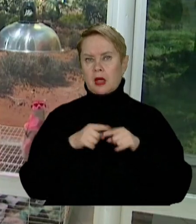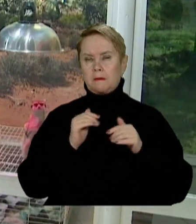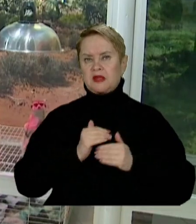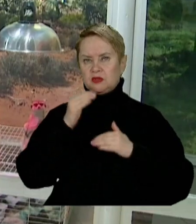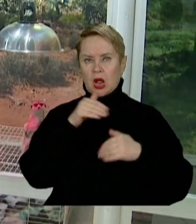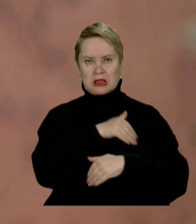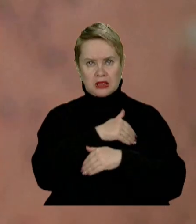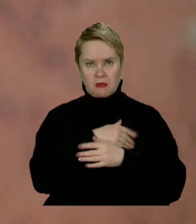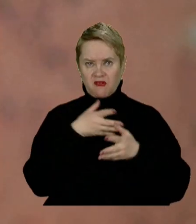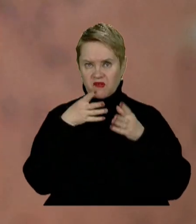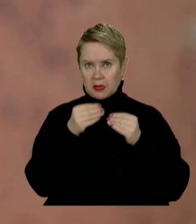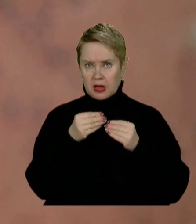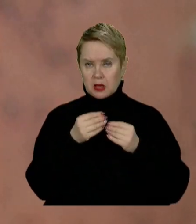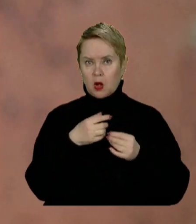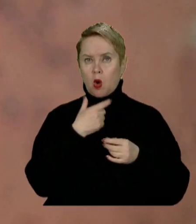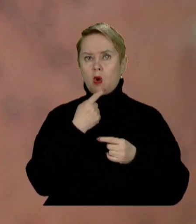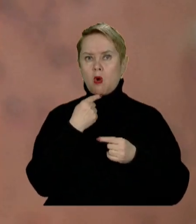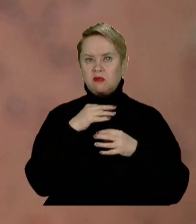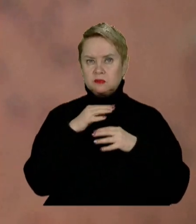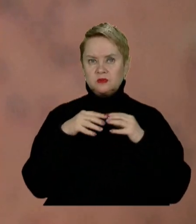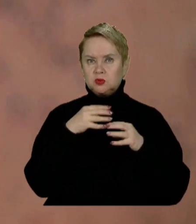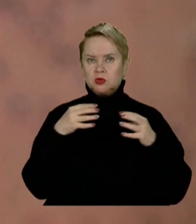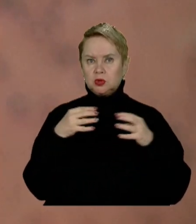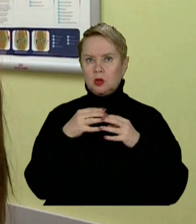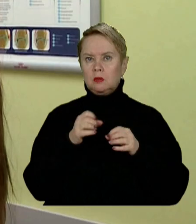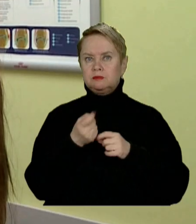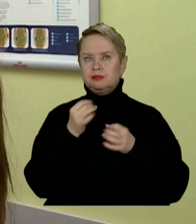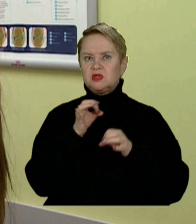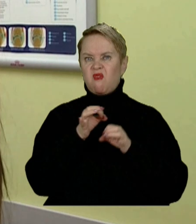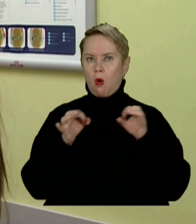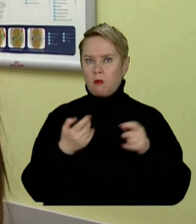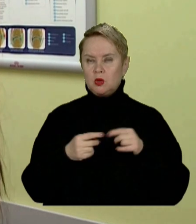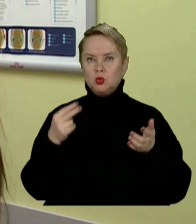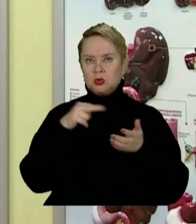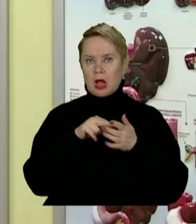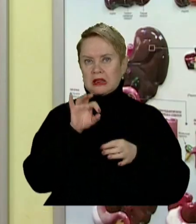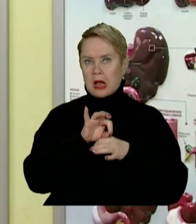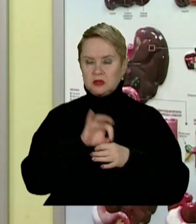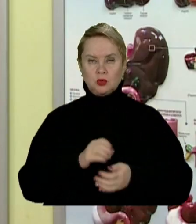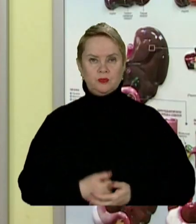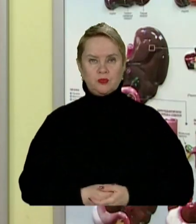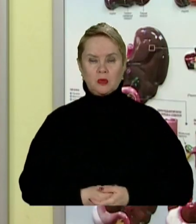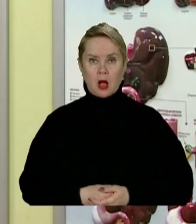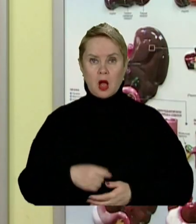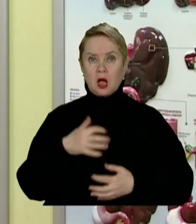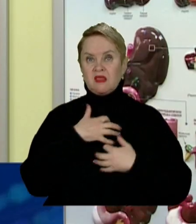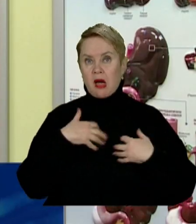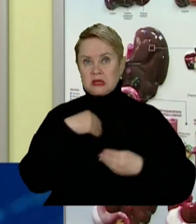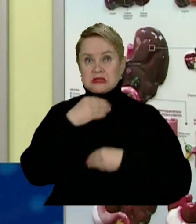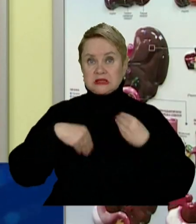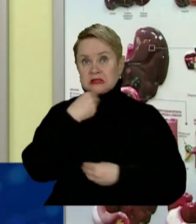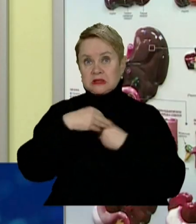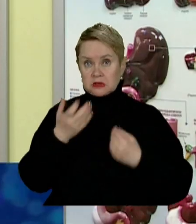підвищена температура впливає на згортання крові, утворення тромбів та ускладнює встановлення діагнозу. Вкутують тварину